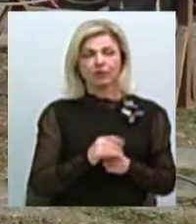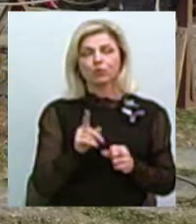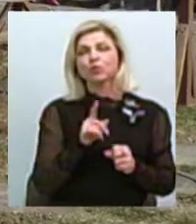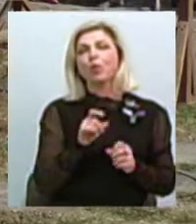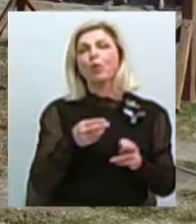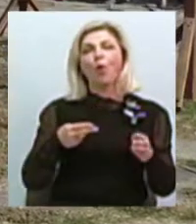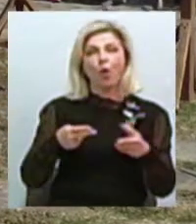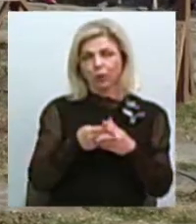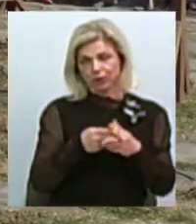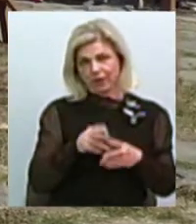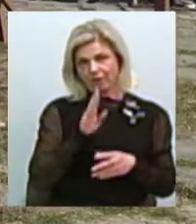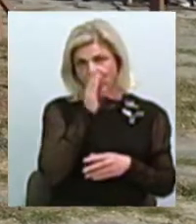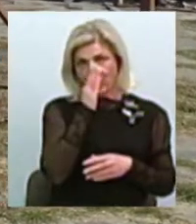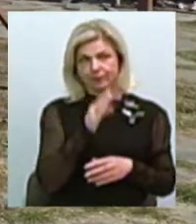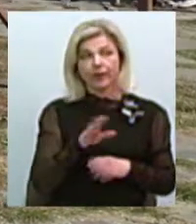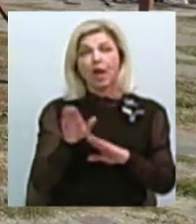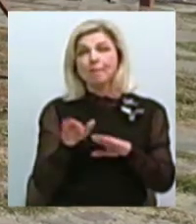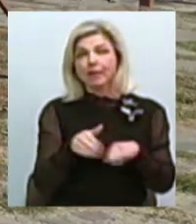Після двобоїв козацькі розваги.